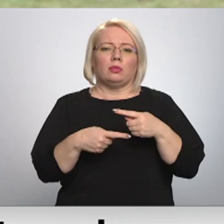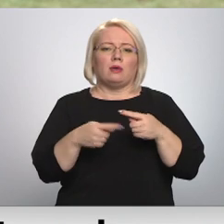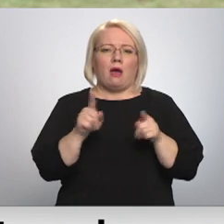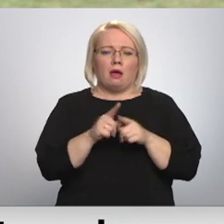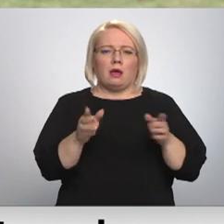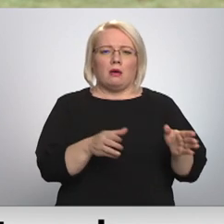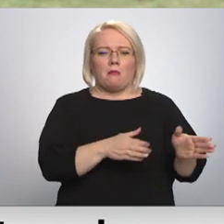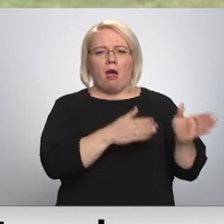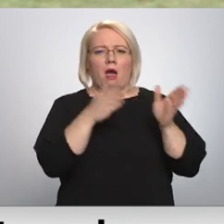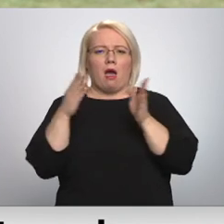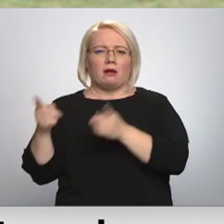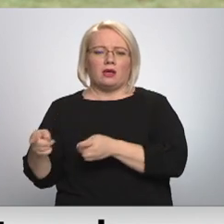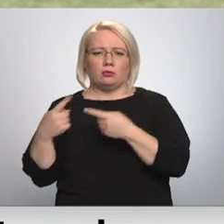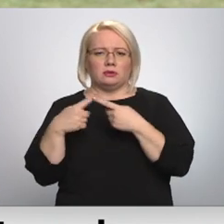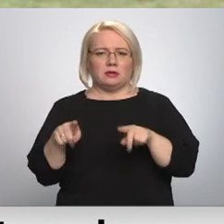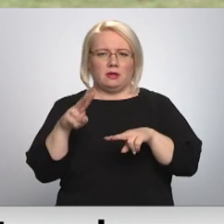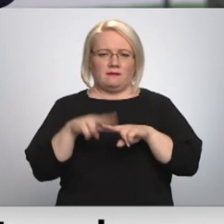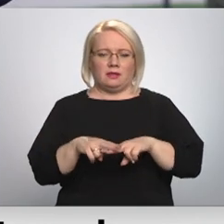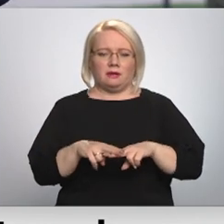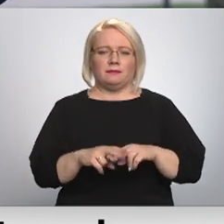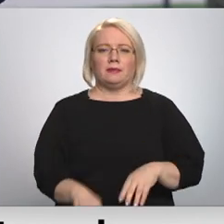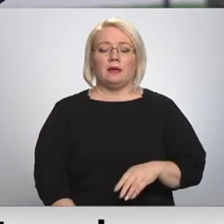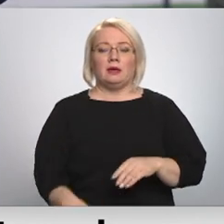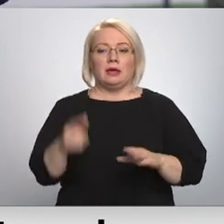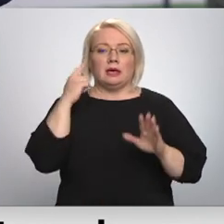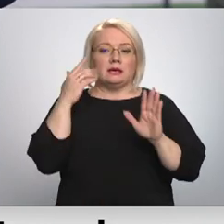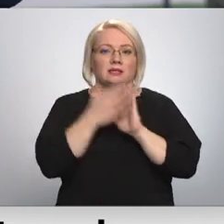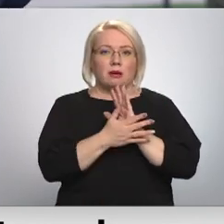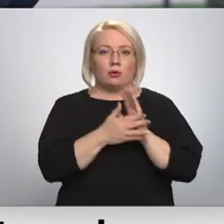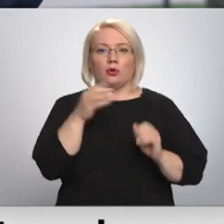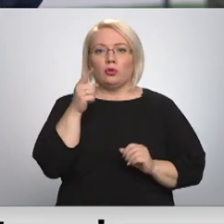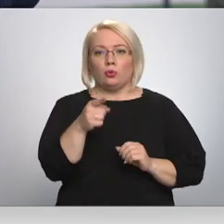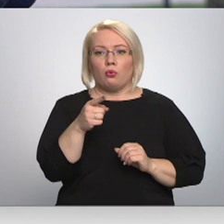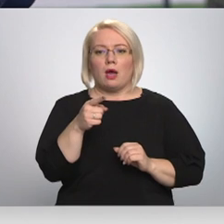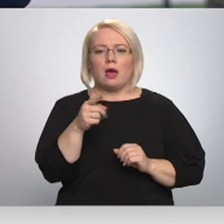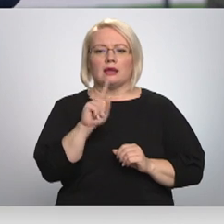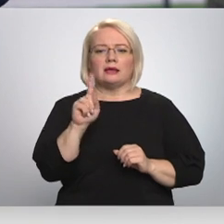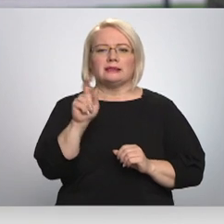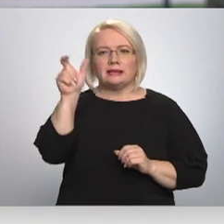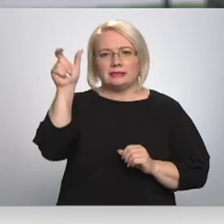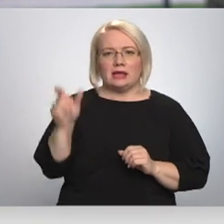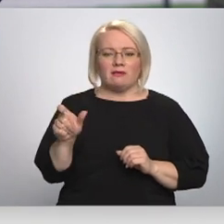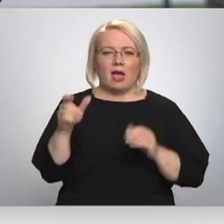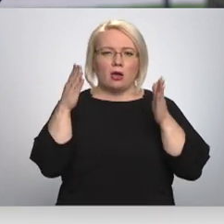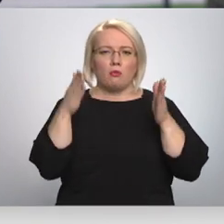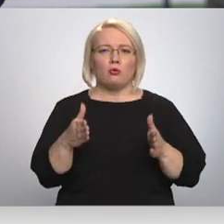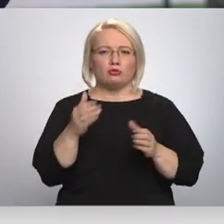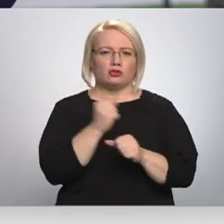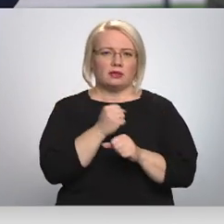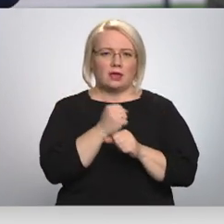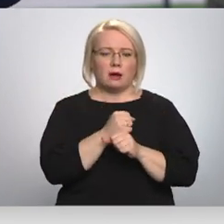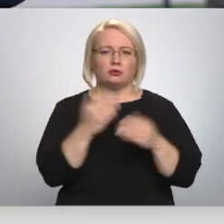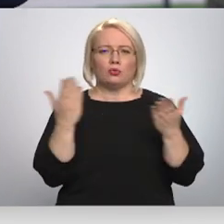arī pārvietojot tādā veidā pārstādi. Saprotot to, ka tas ir cilvēka mūža un darbs, kur ir iegūdīta